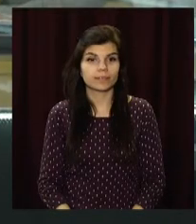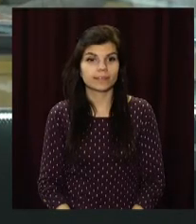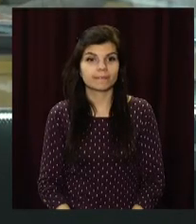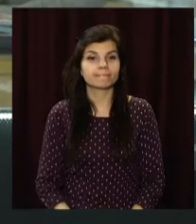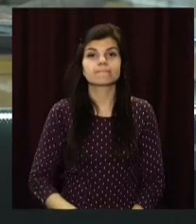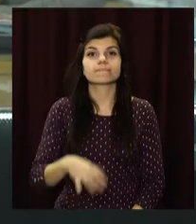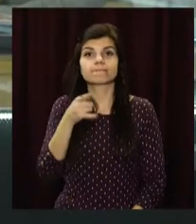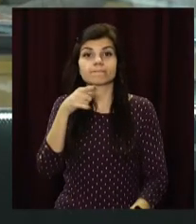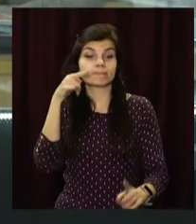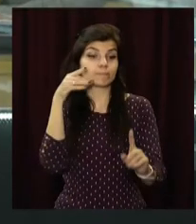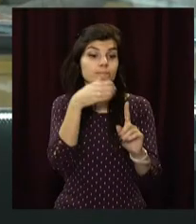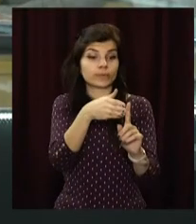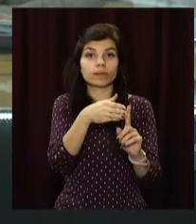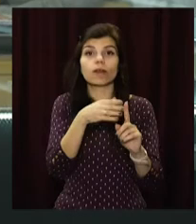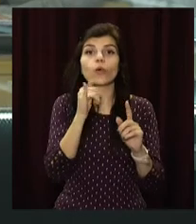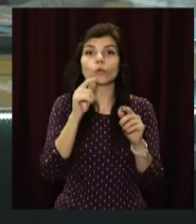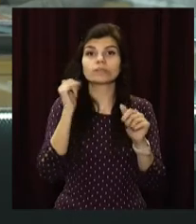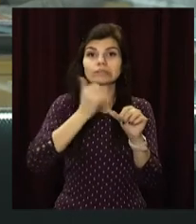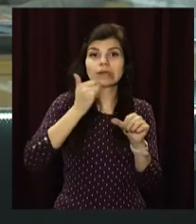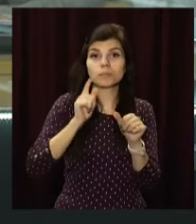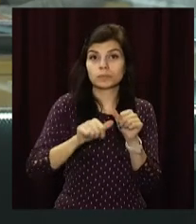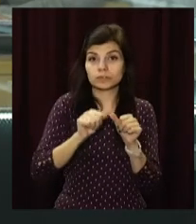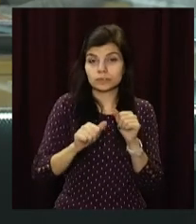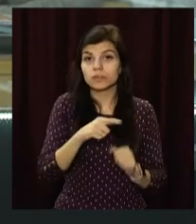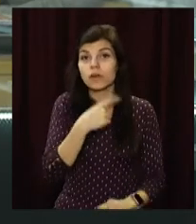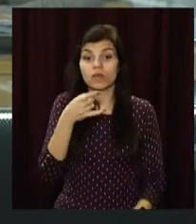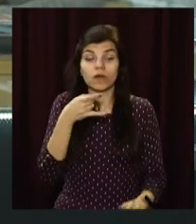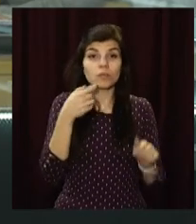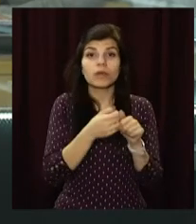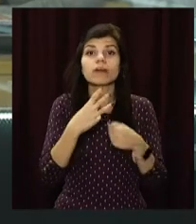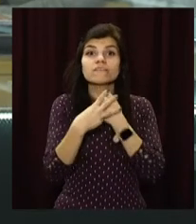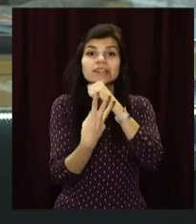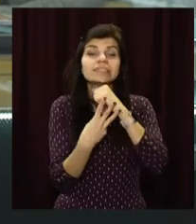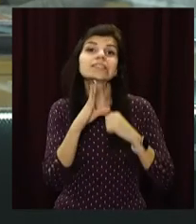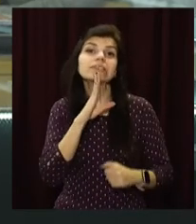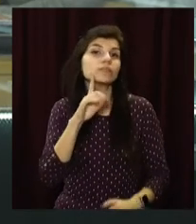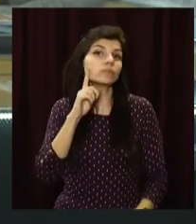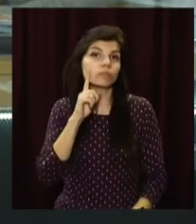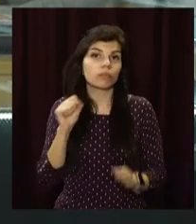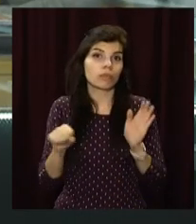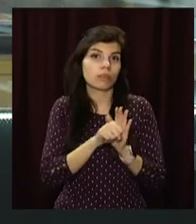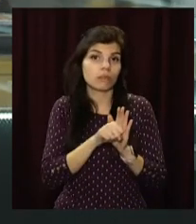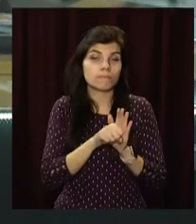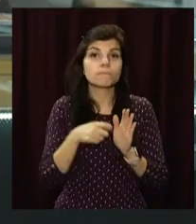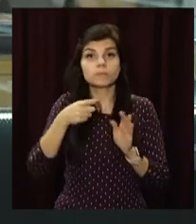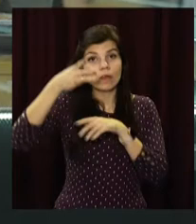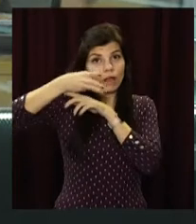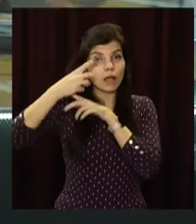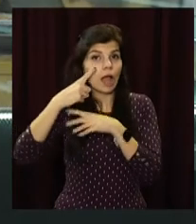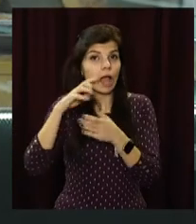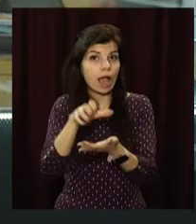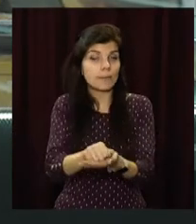Влетів у заправку. Вночі у Дніпрі сталася аварія, в якій загинула 18-річна дівчина. Моменти ТП зафільмували камери